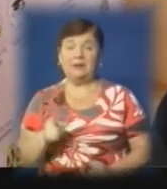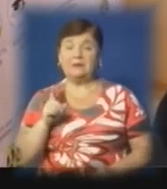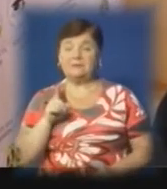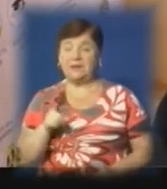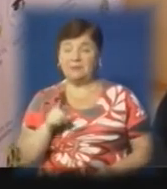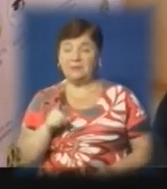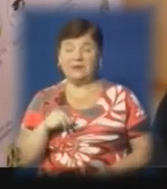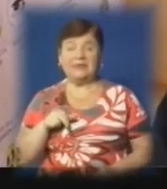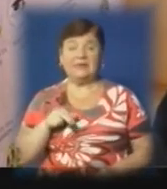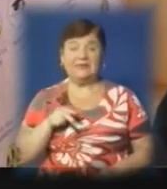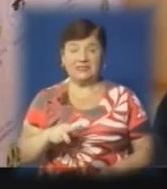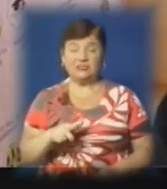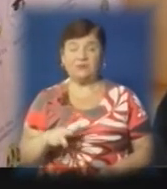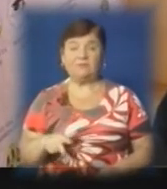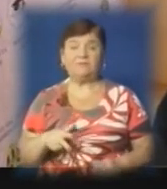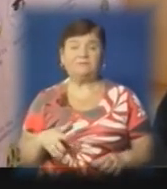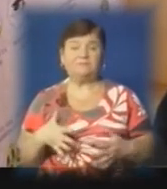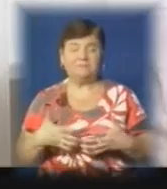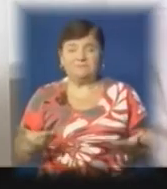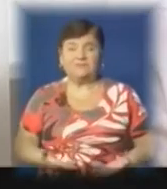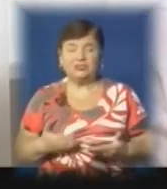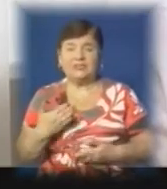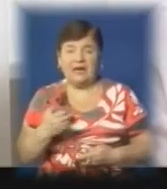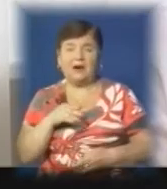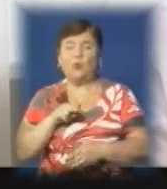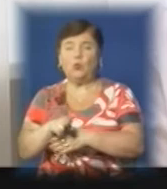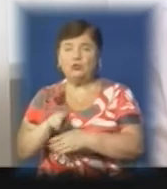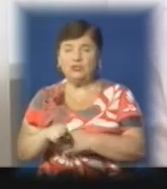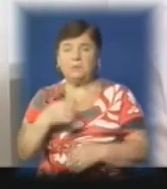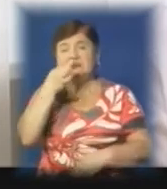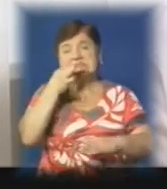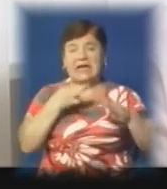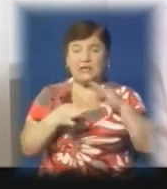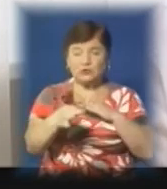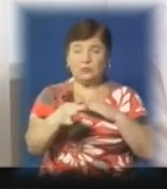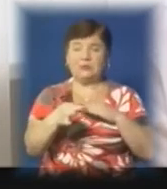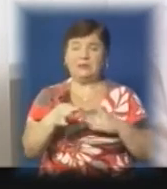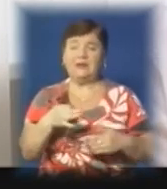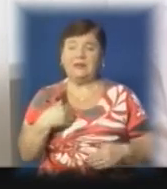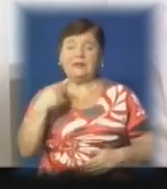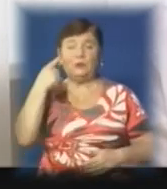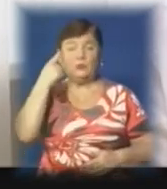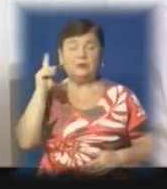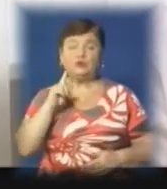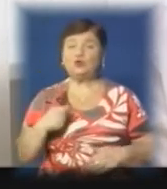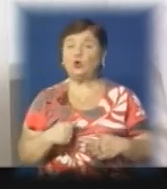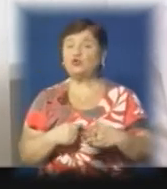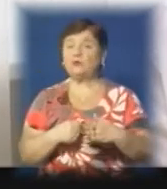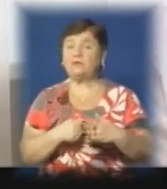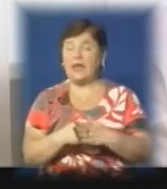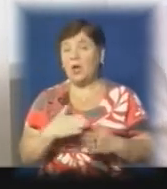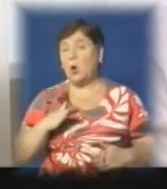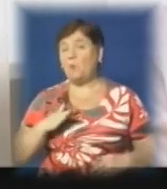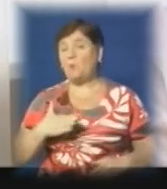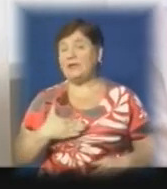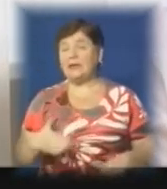цьому вирії йдеш, вирії життя, і вони тебе учать, вони тебе підсказують. Я думаю, що це зараз основне моє